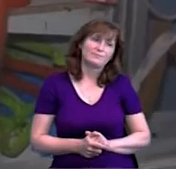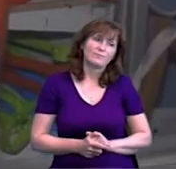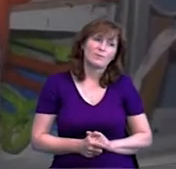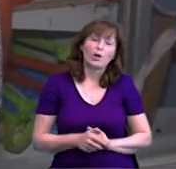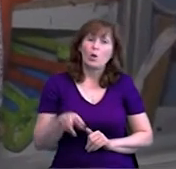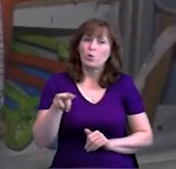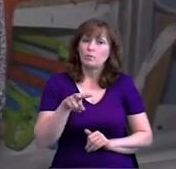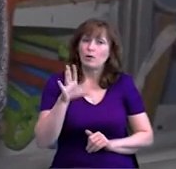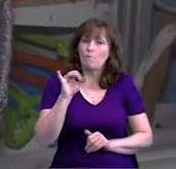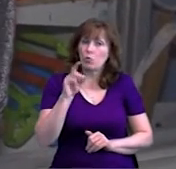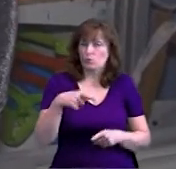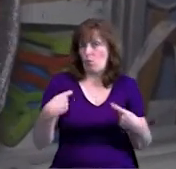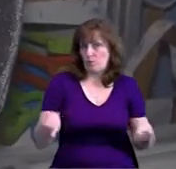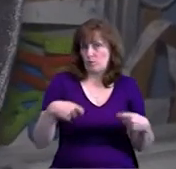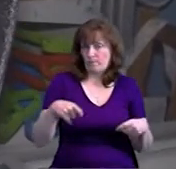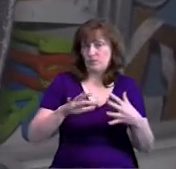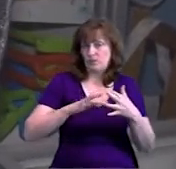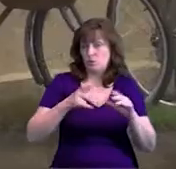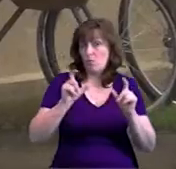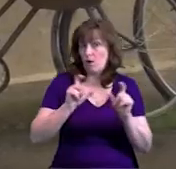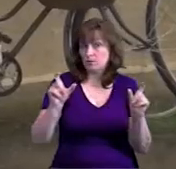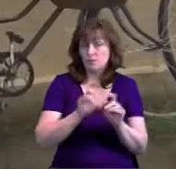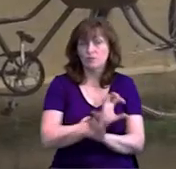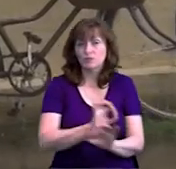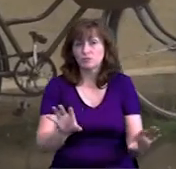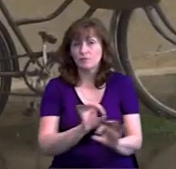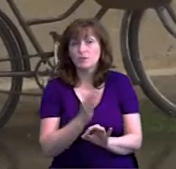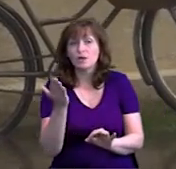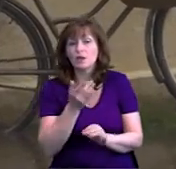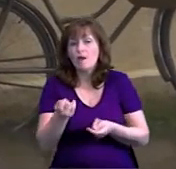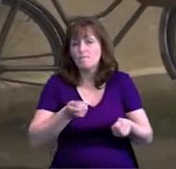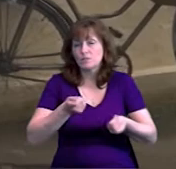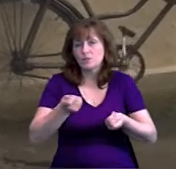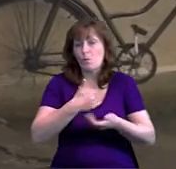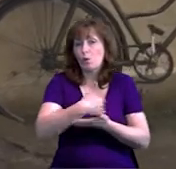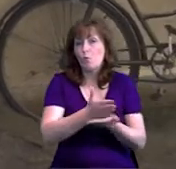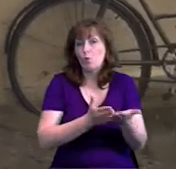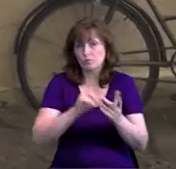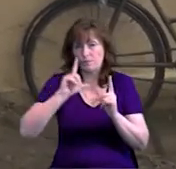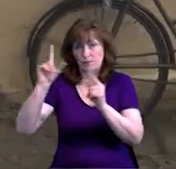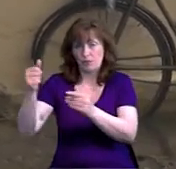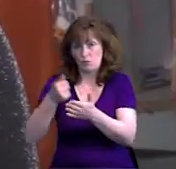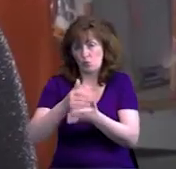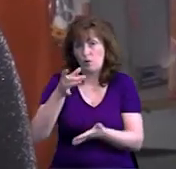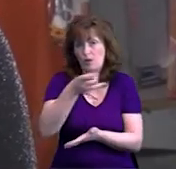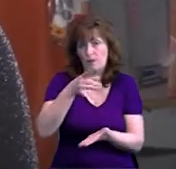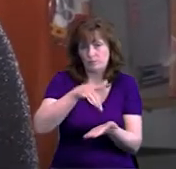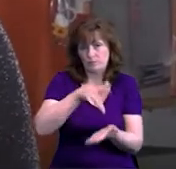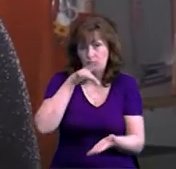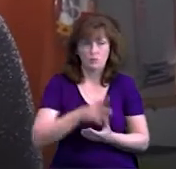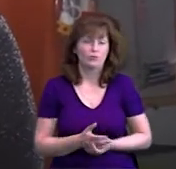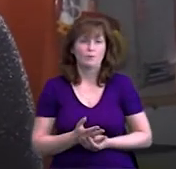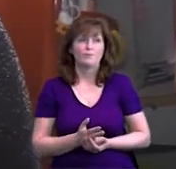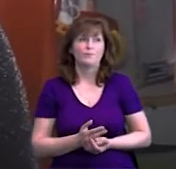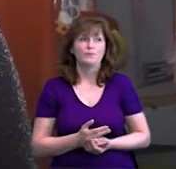Людмила Воронко – продавчиня у сільському магазині. Розповідає, за якими адмінпослугами селяни найчастіше їдуть до райцентру. Ми